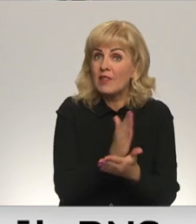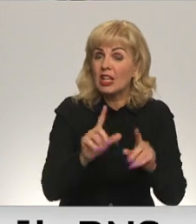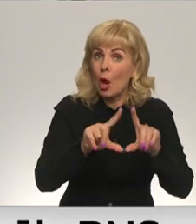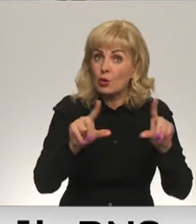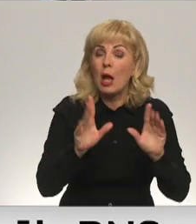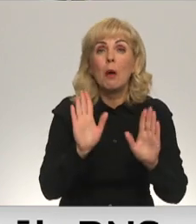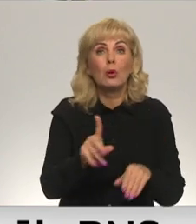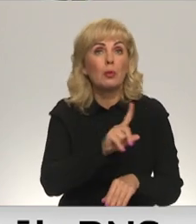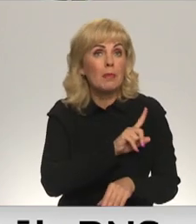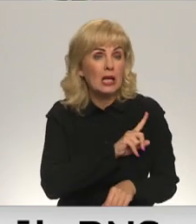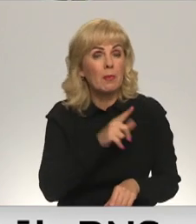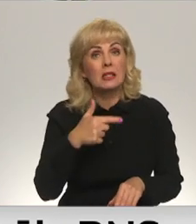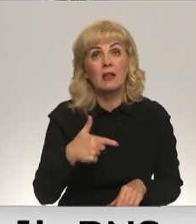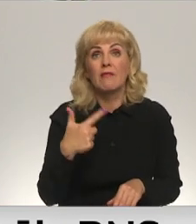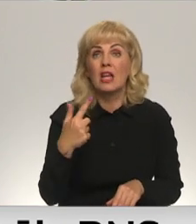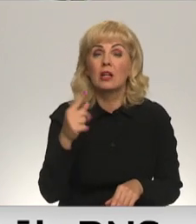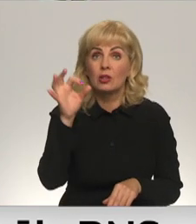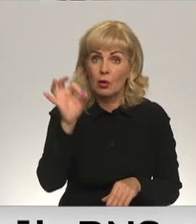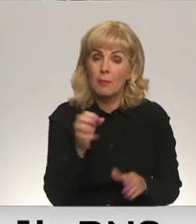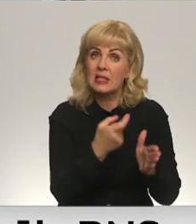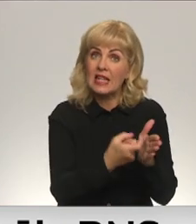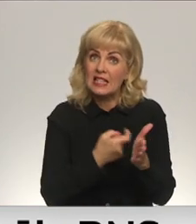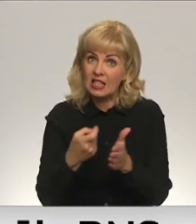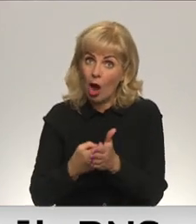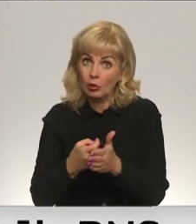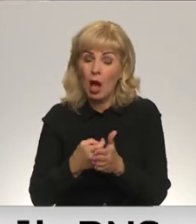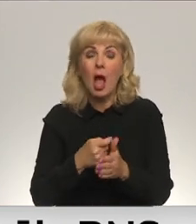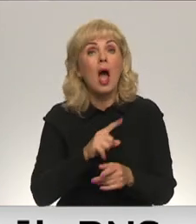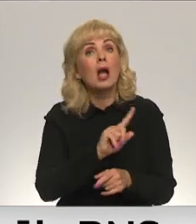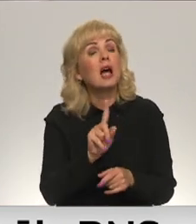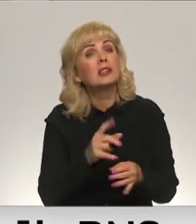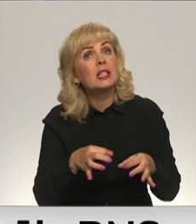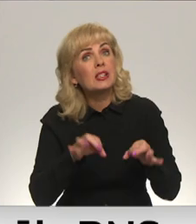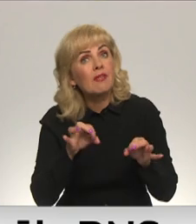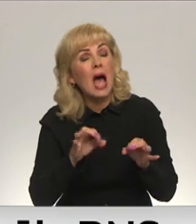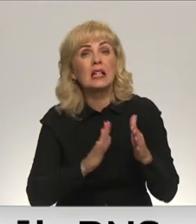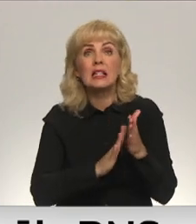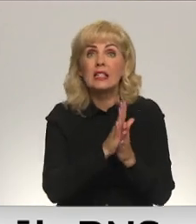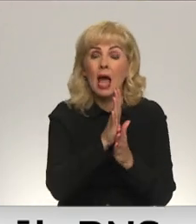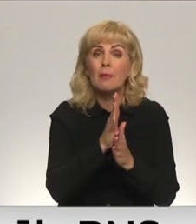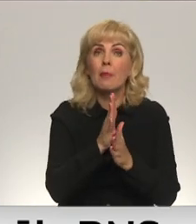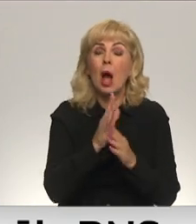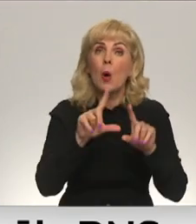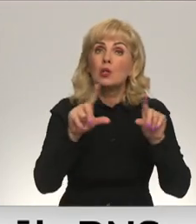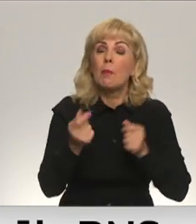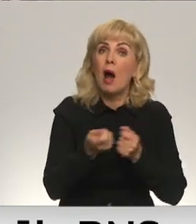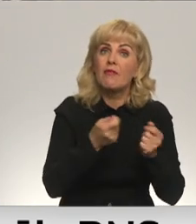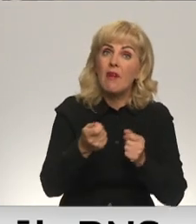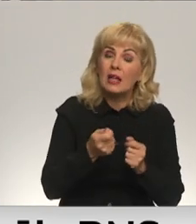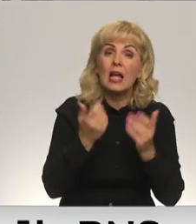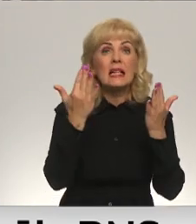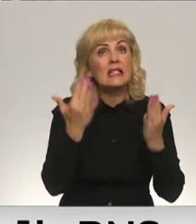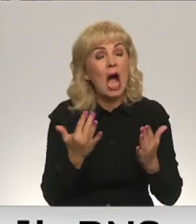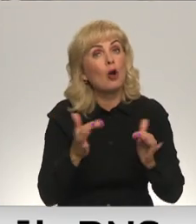piesardzību – 71% respondentu. Vaicāta, kas ir svarīgi sekmīgam uzņēmumu vadītājiem iznākums vai